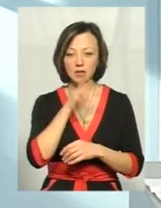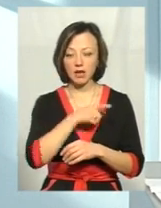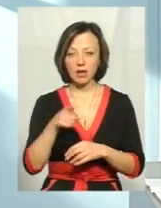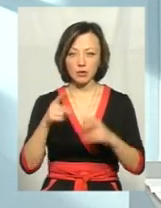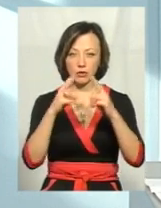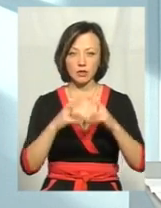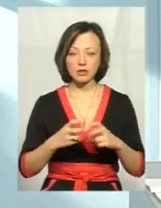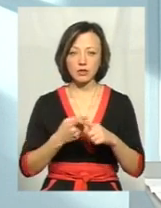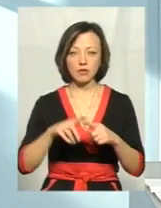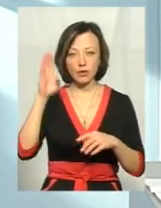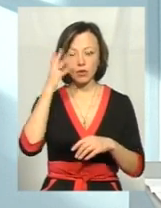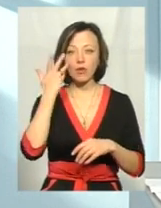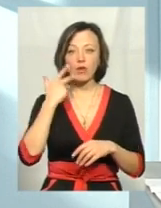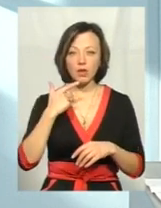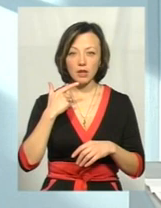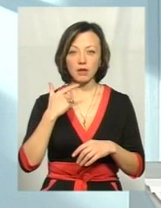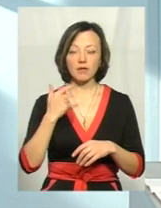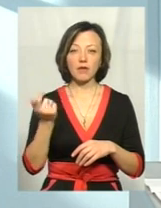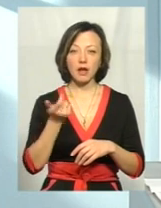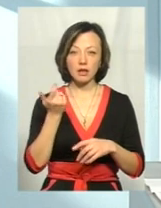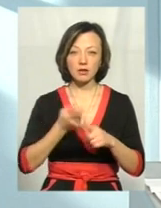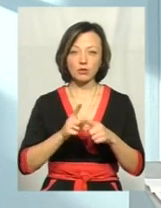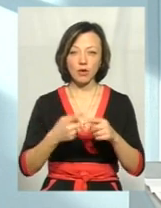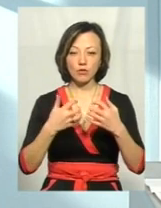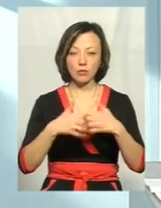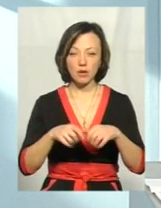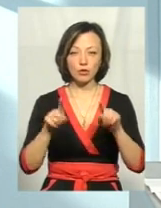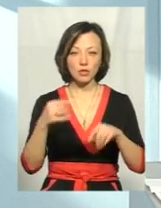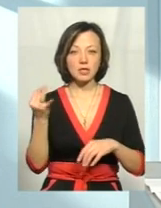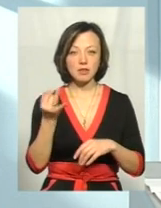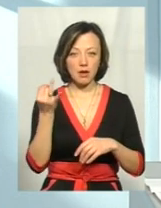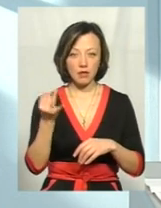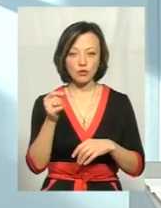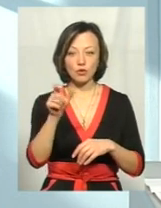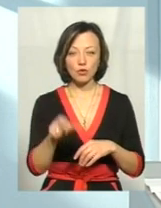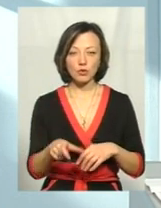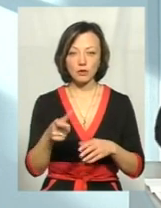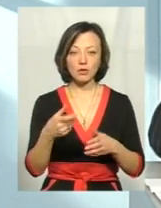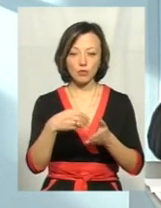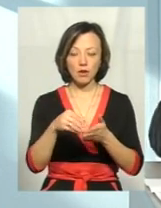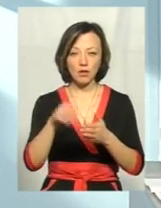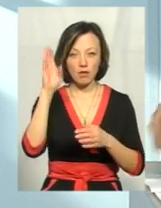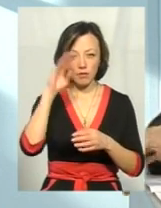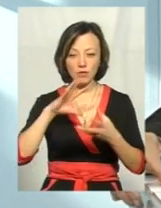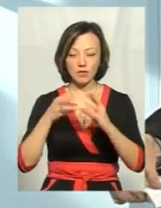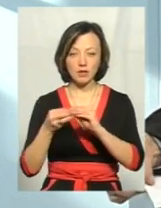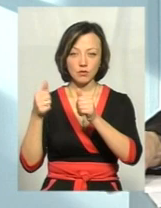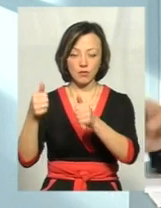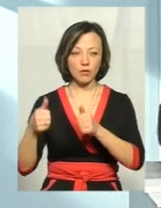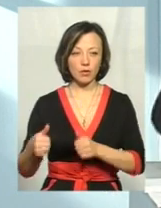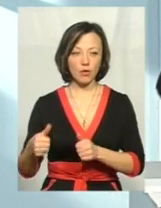дослідження цієї води. Коли вона досліджувалась, там власник цього автомата, він тому теж зацікавлений, щоб люди там брали воду, він повинен зробити таку висновку, там